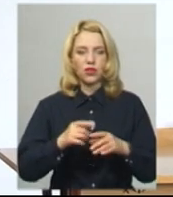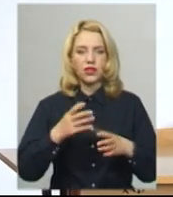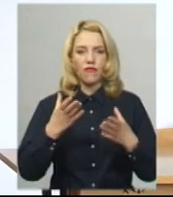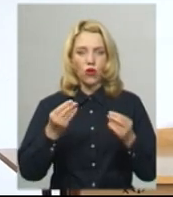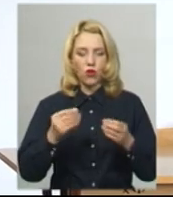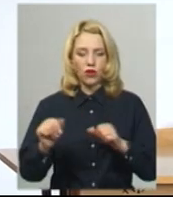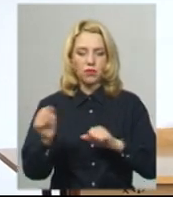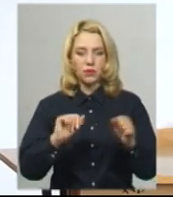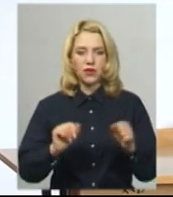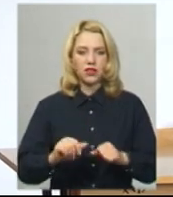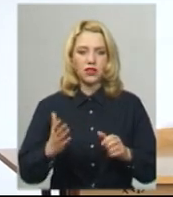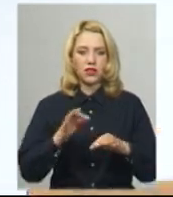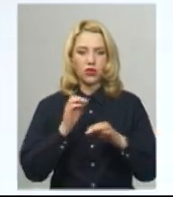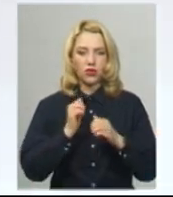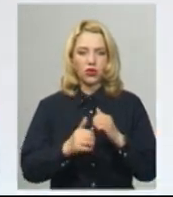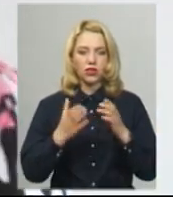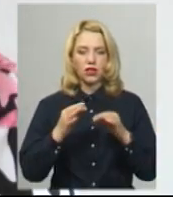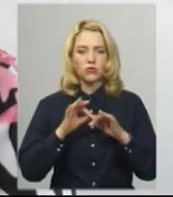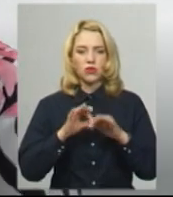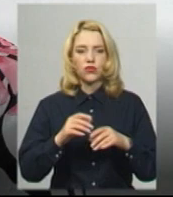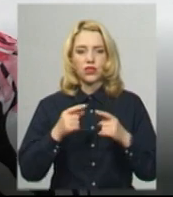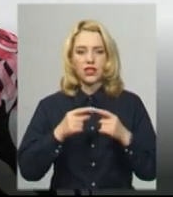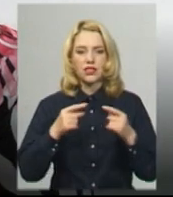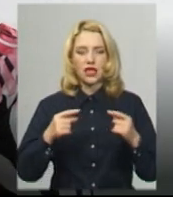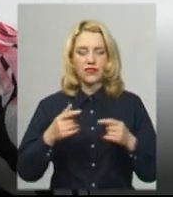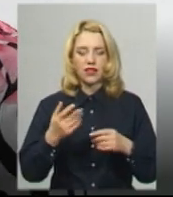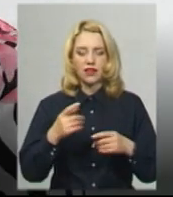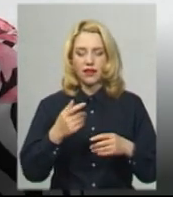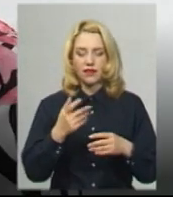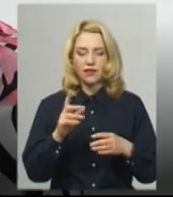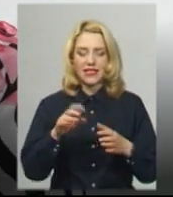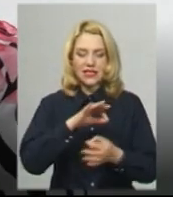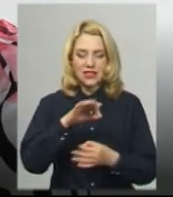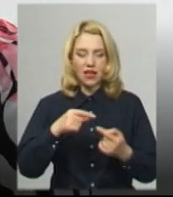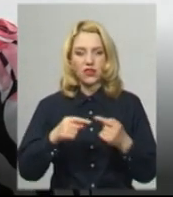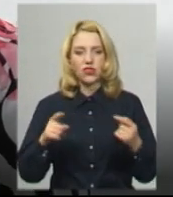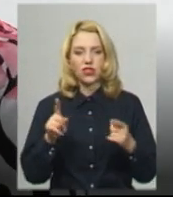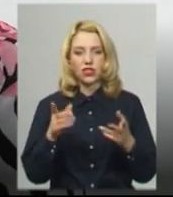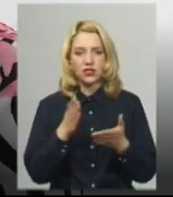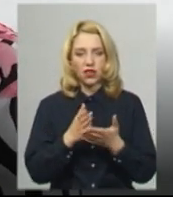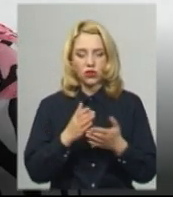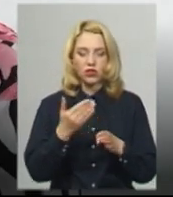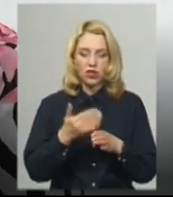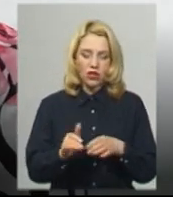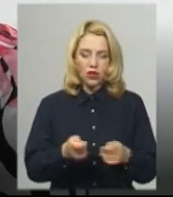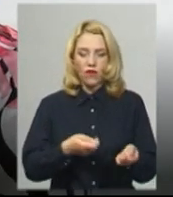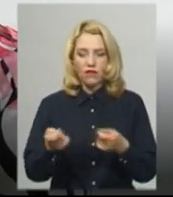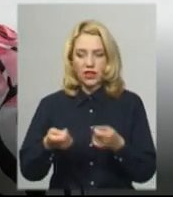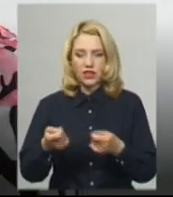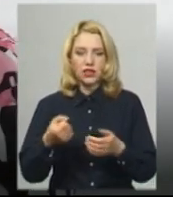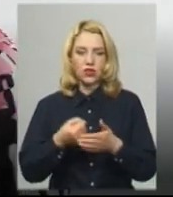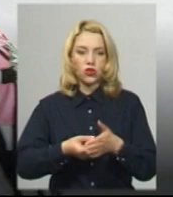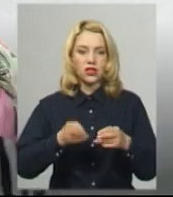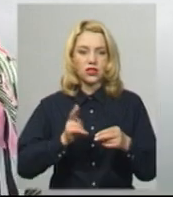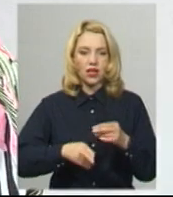яке кожного дня проводиться. Ці зайві речі, які тут знаходяться, ми вже частину винесли, але ще частину сьогодні до кінця дня ми